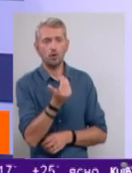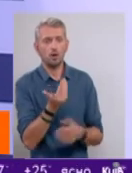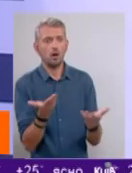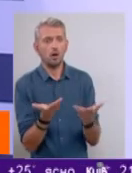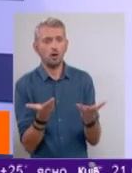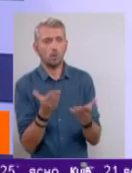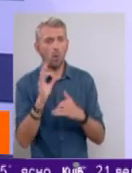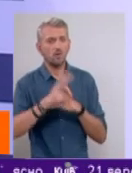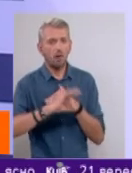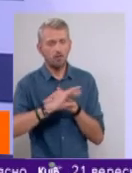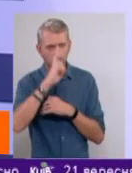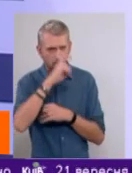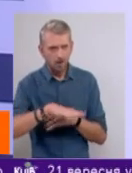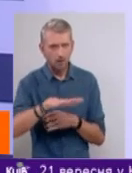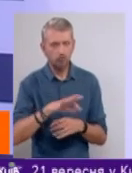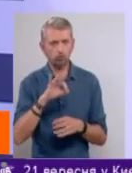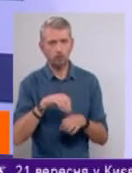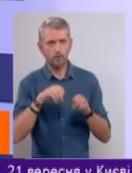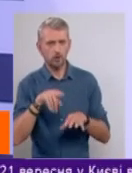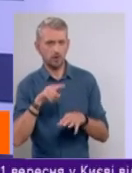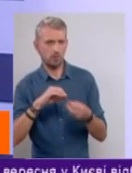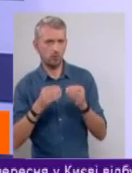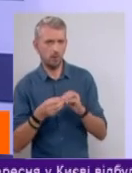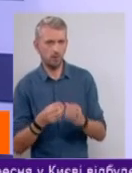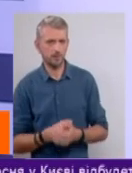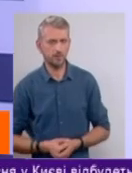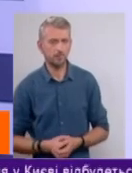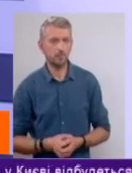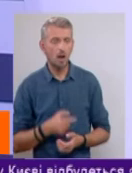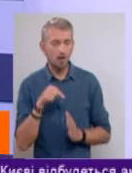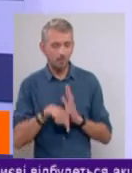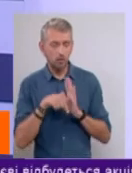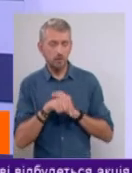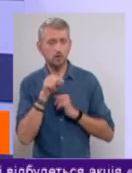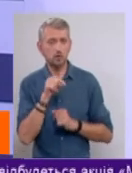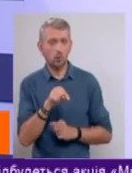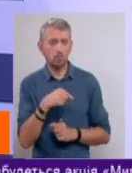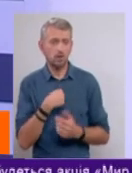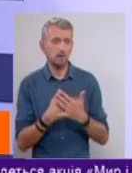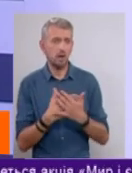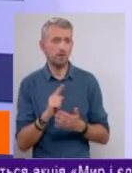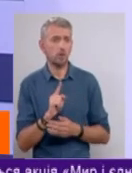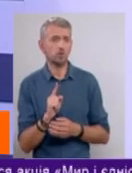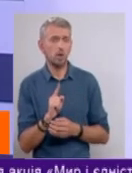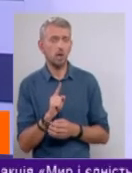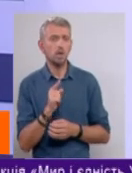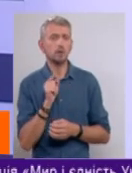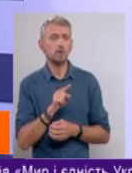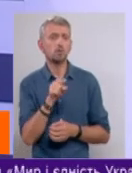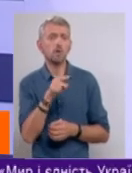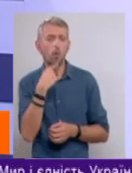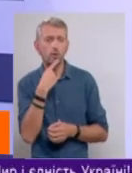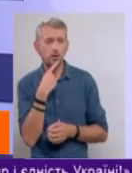якихось західних країн стосовно вирішення даної проблематики. Ну, і тут в контексті цього, мені здається, що все-таки те, що ви говорили,